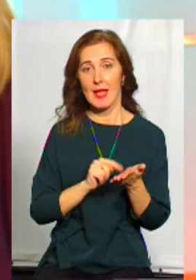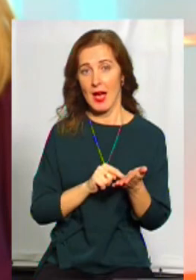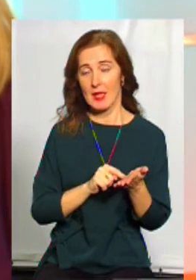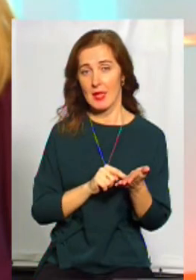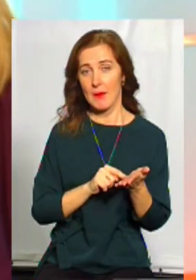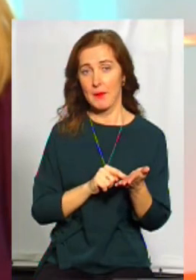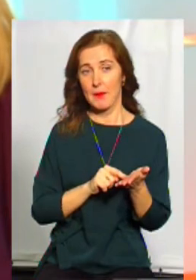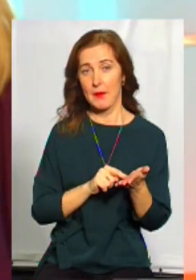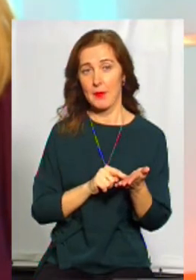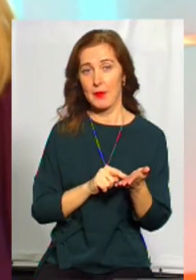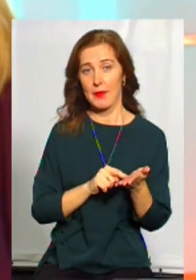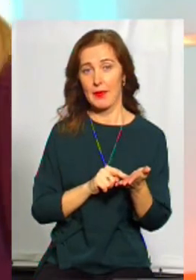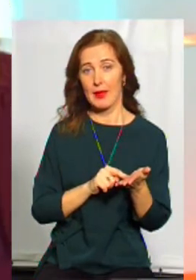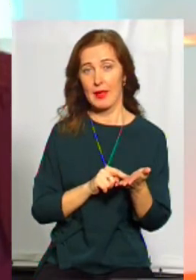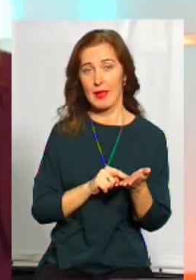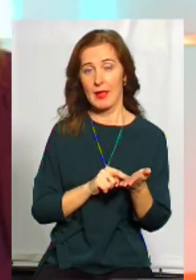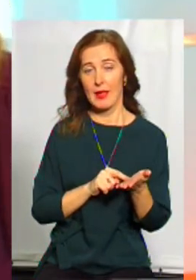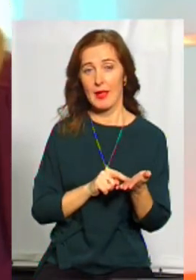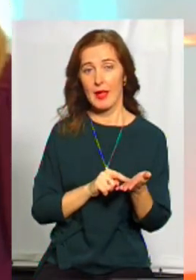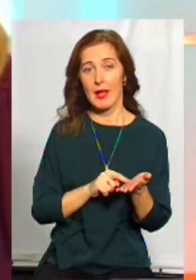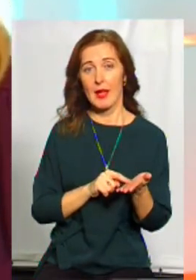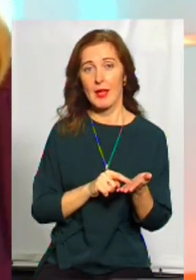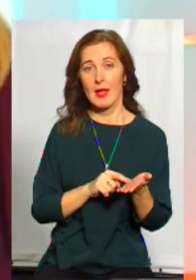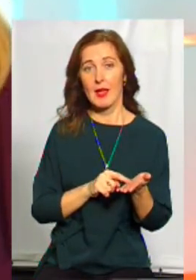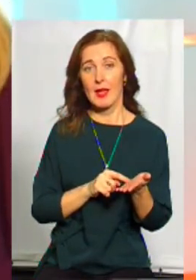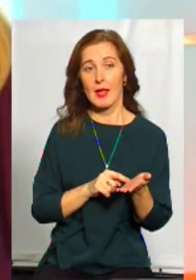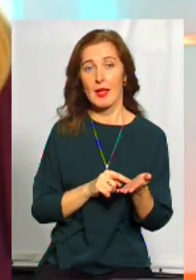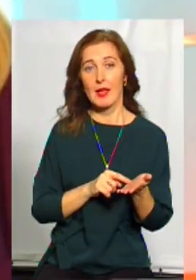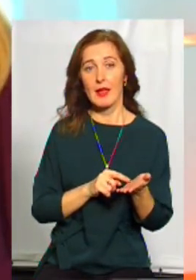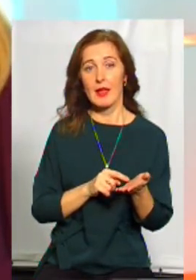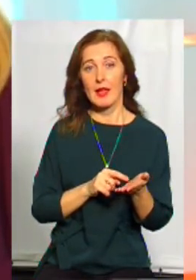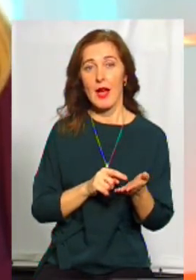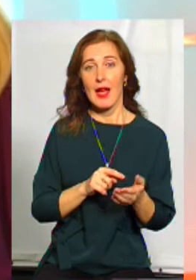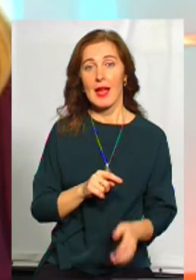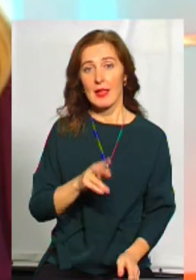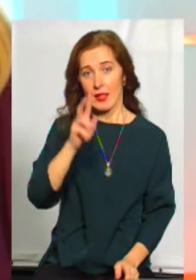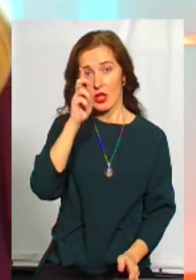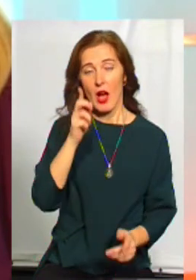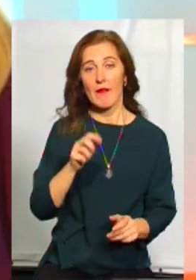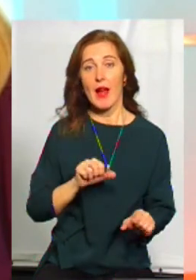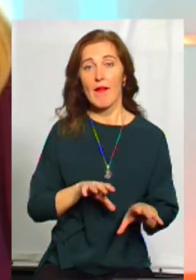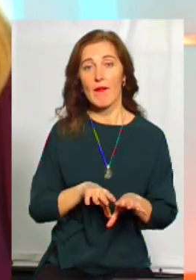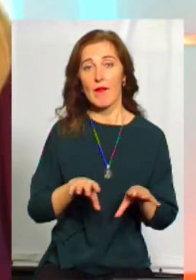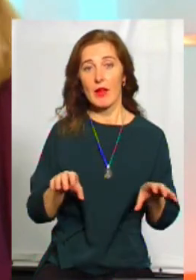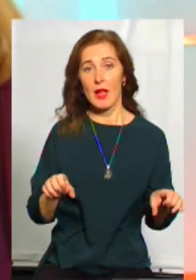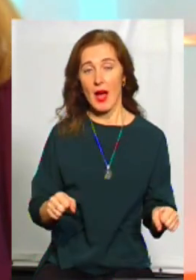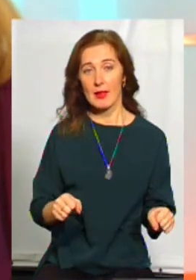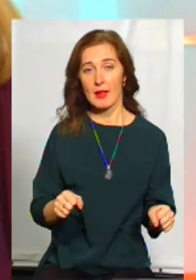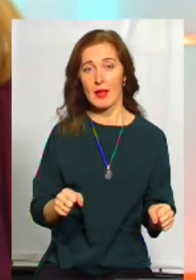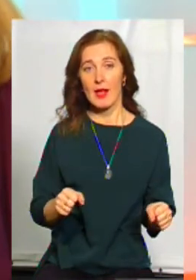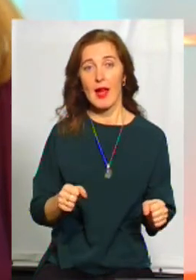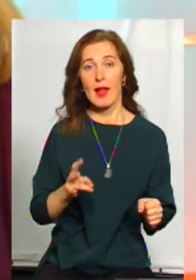інститутів влади, до всієї вертикалі державної влади, з сегментами, які мають вихід на